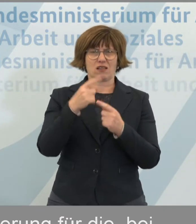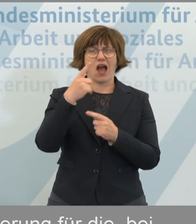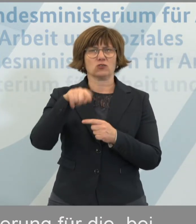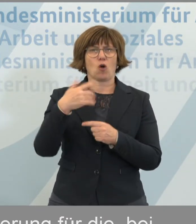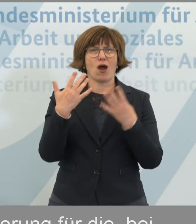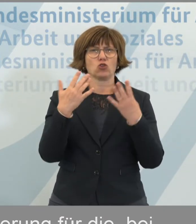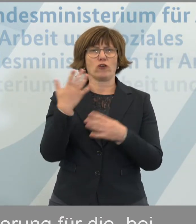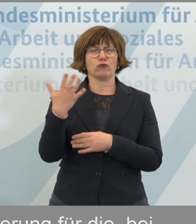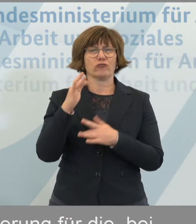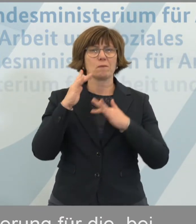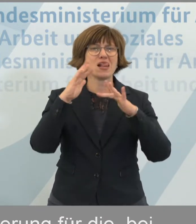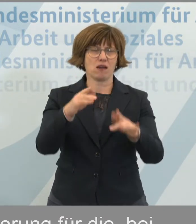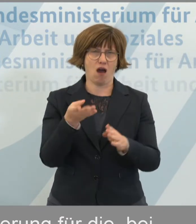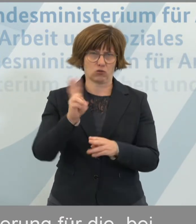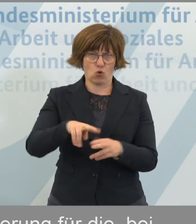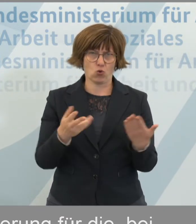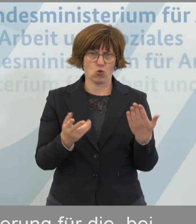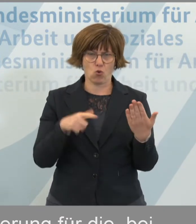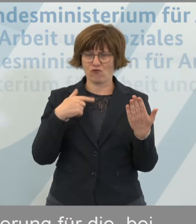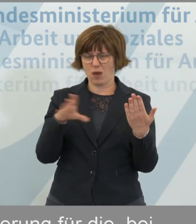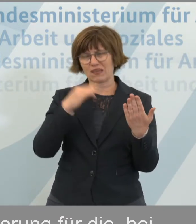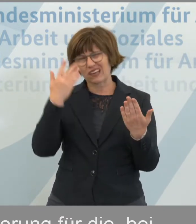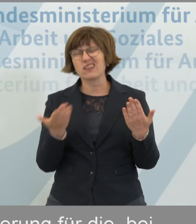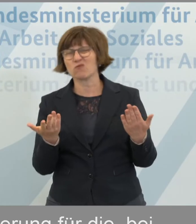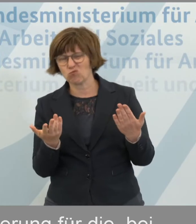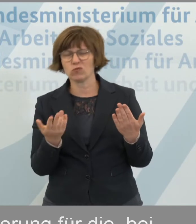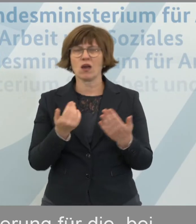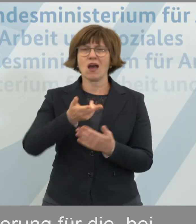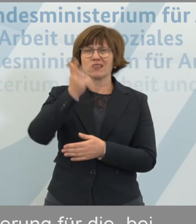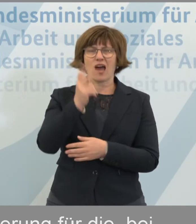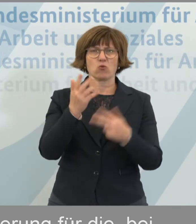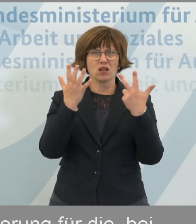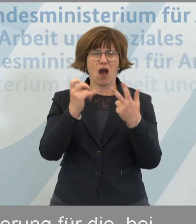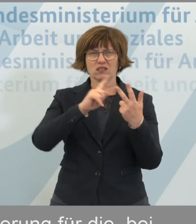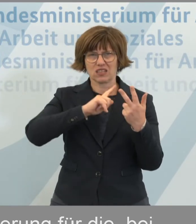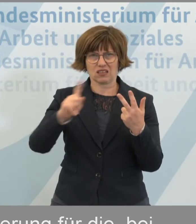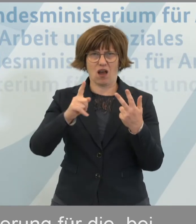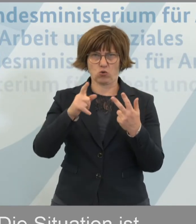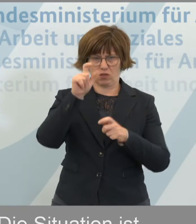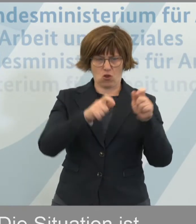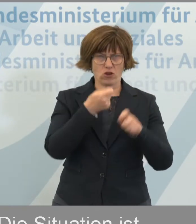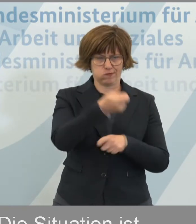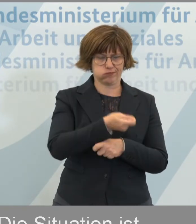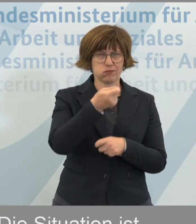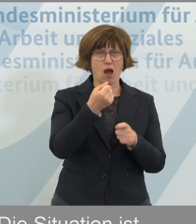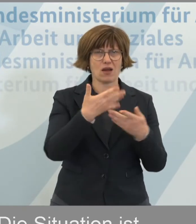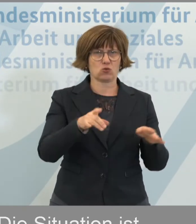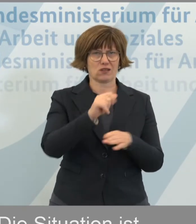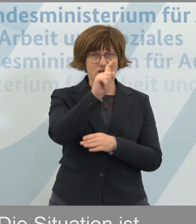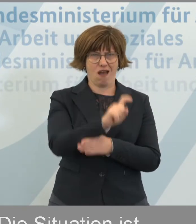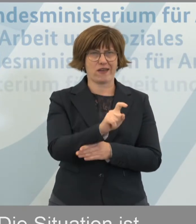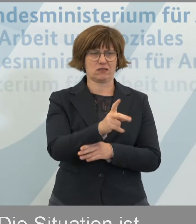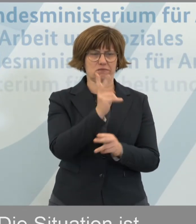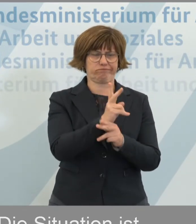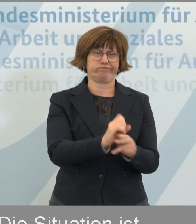,95 Milliarden Euro. Wir rechnen damit, dass ungefähr 380.000 Bezieher des Arbeitslosengeldes eins